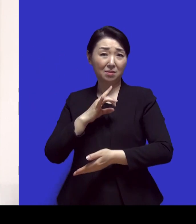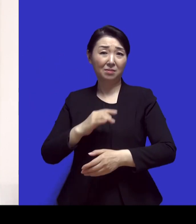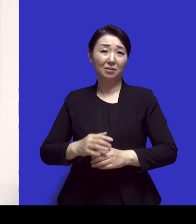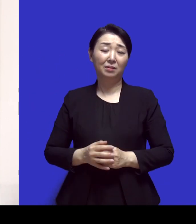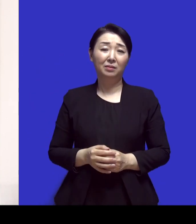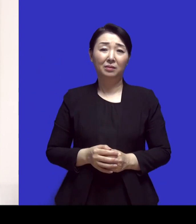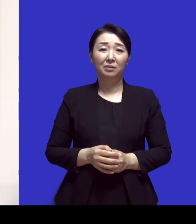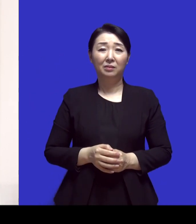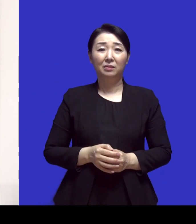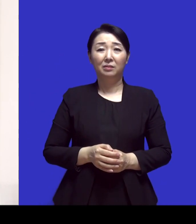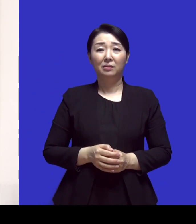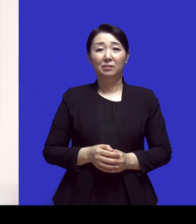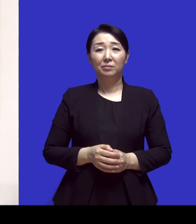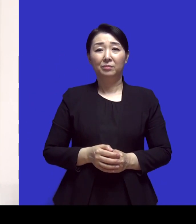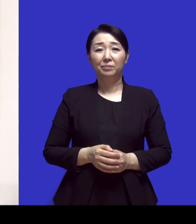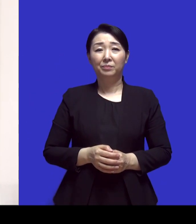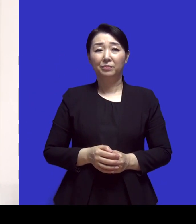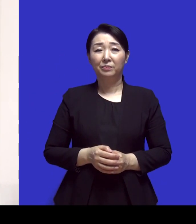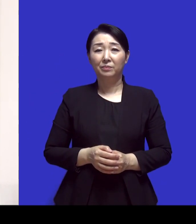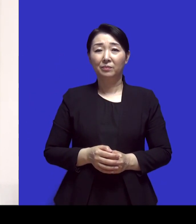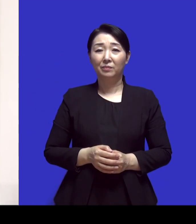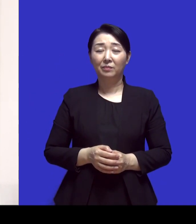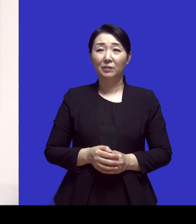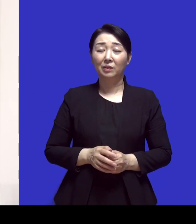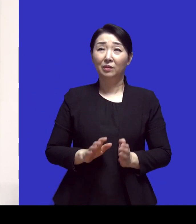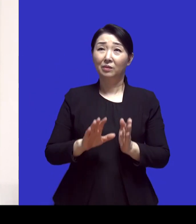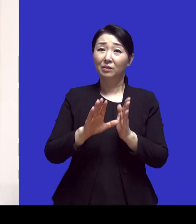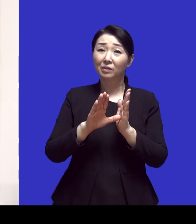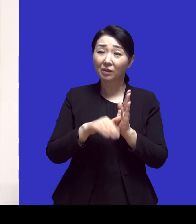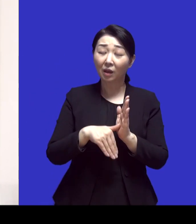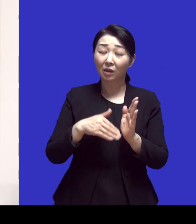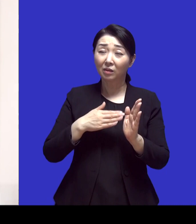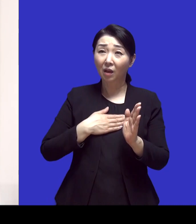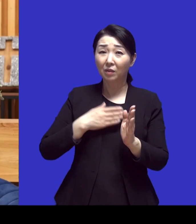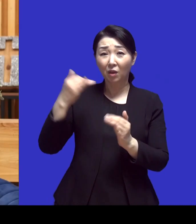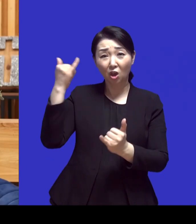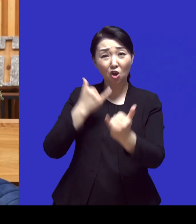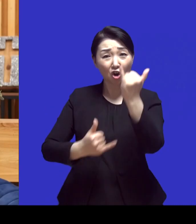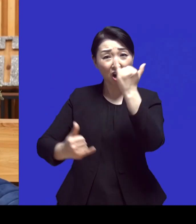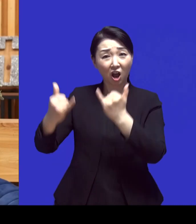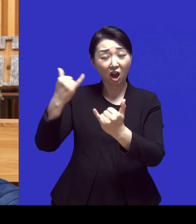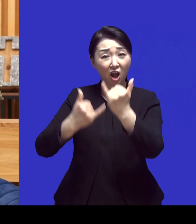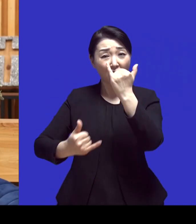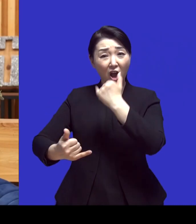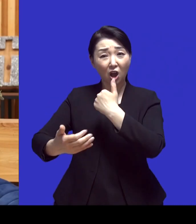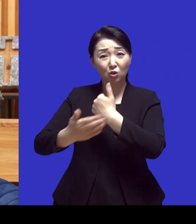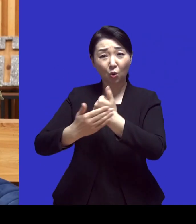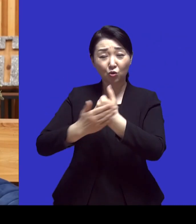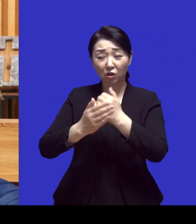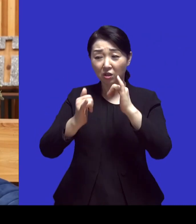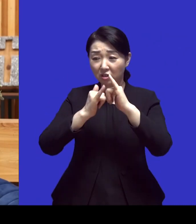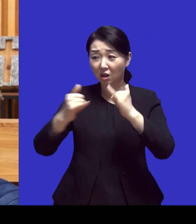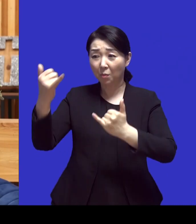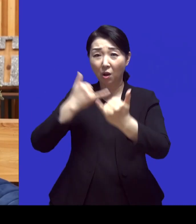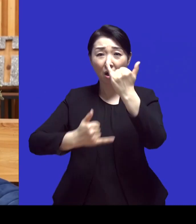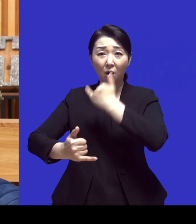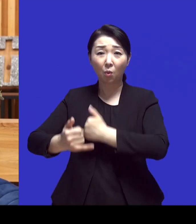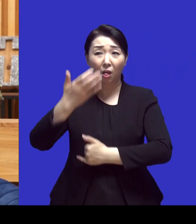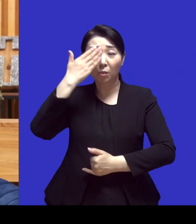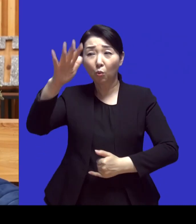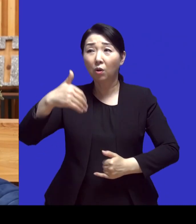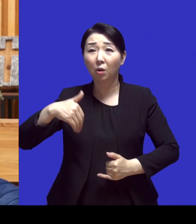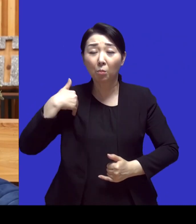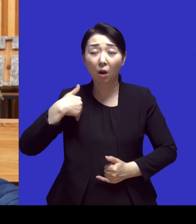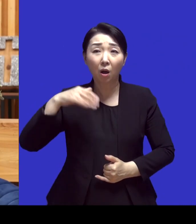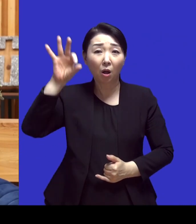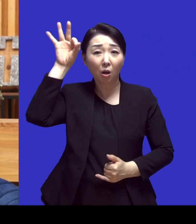그때부터 한 명, 두 명 후원자들이 연락을 주시는 거예요 전혀 알지 못하는 뭐 포항에서